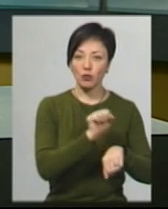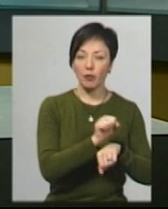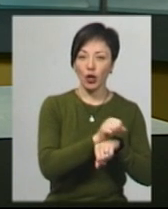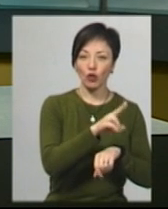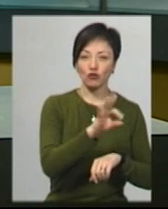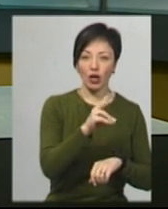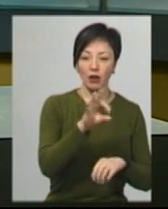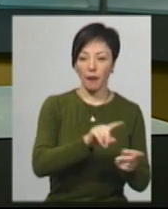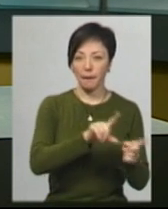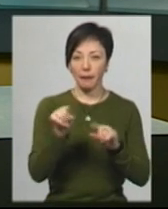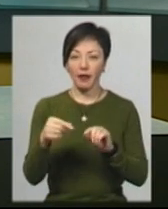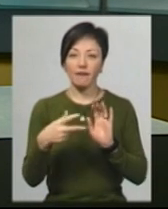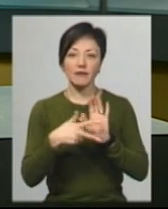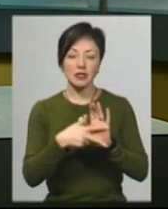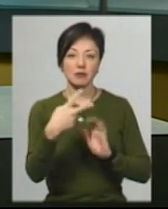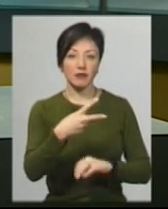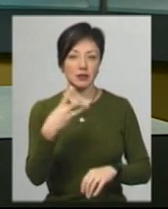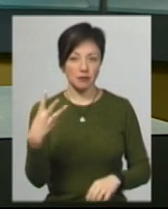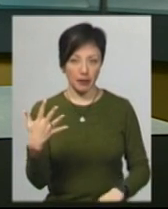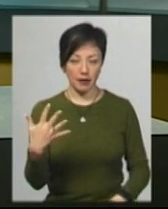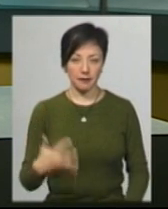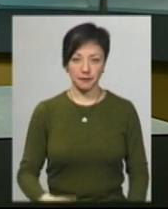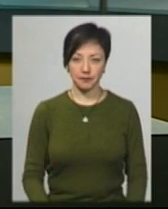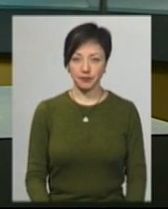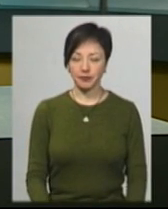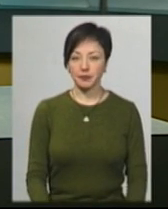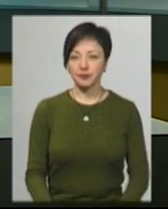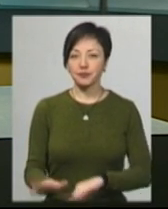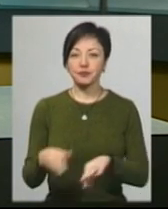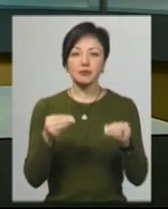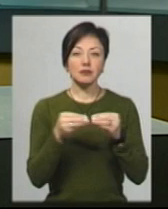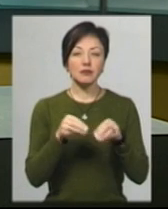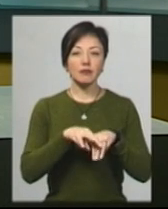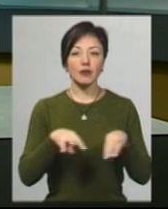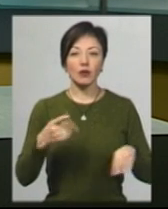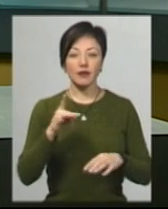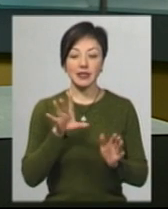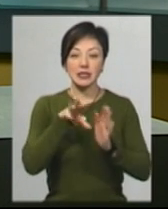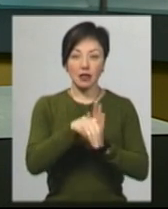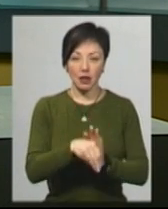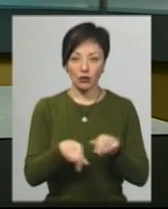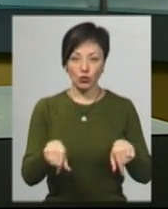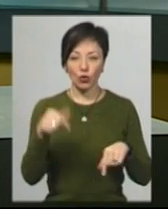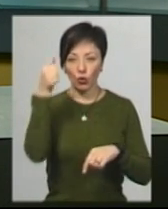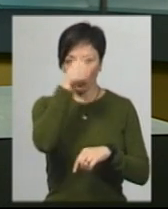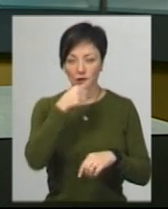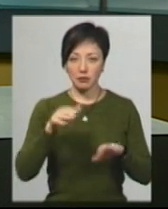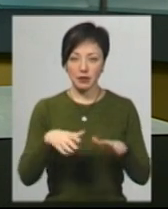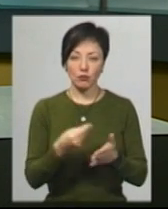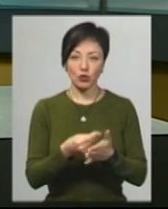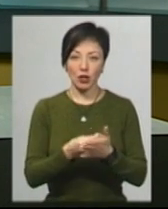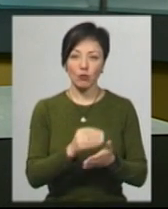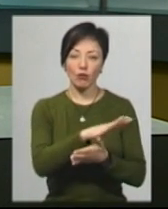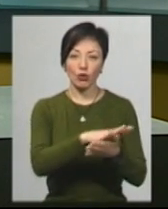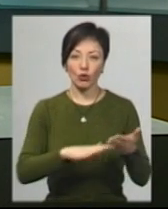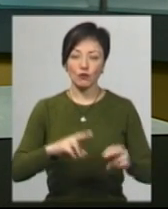вулиці Довженка – о 20.25. 10 млн грн заклали цьогоріч до базового місцевого бюджету для